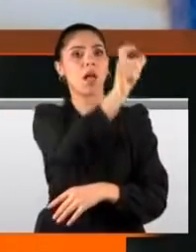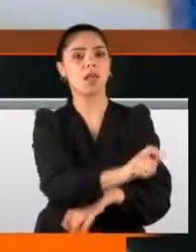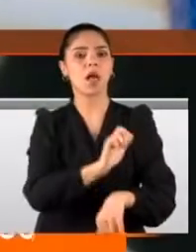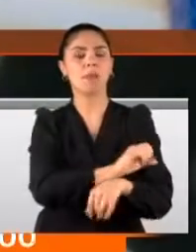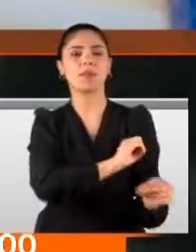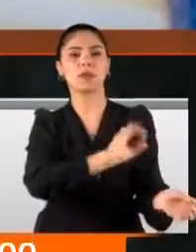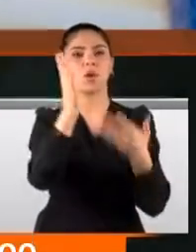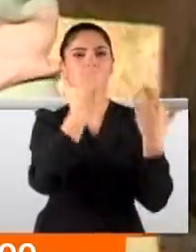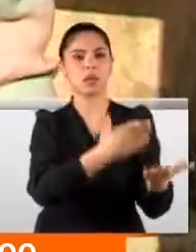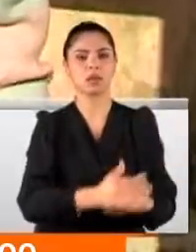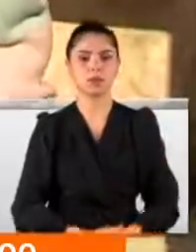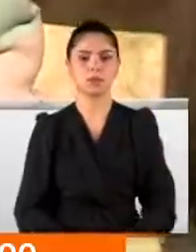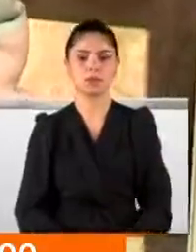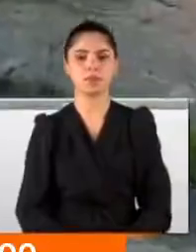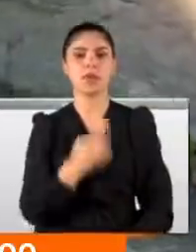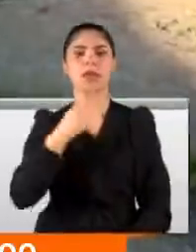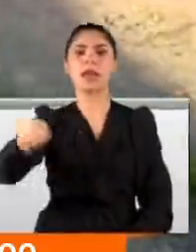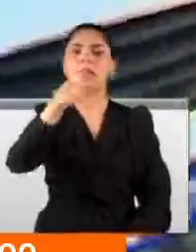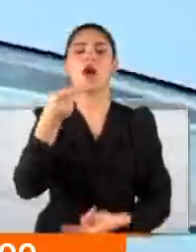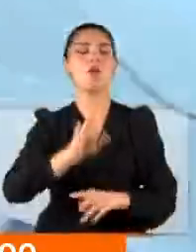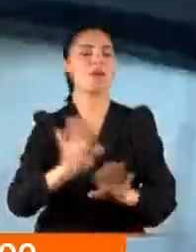cezaevine gönderildi. Kadınlar ölmesin.